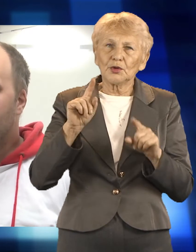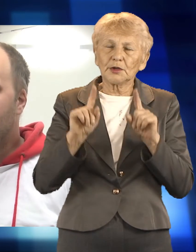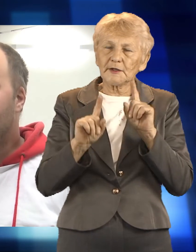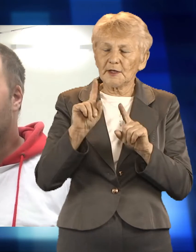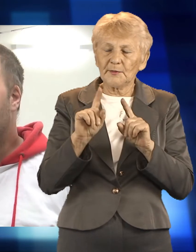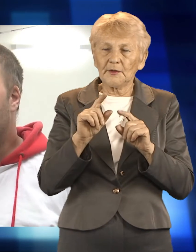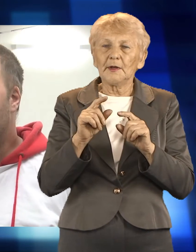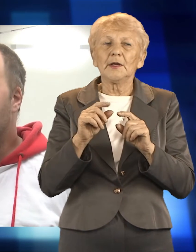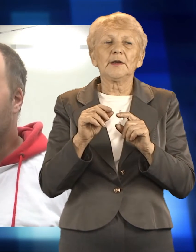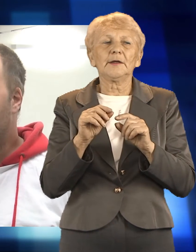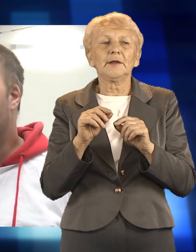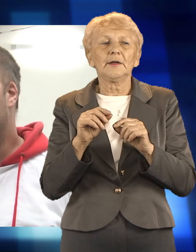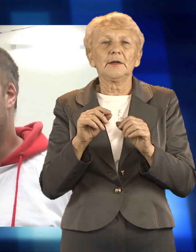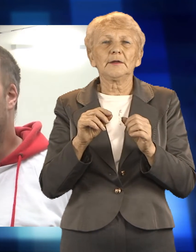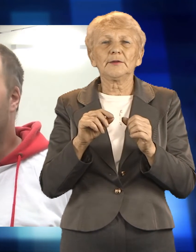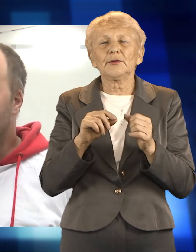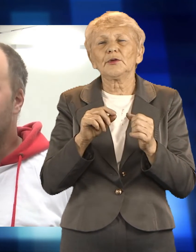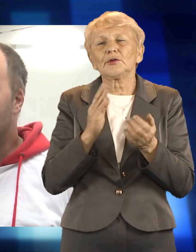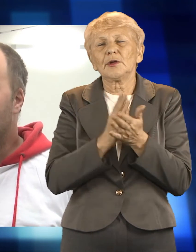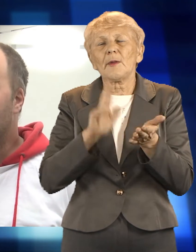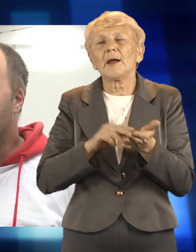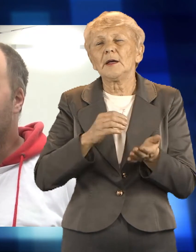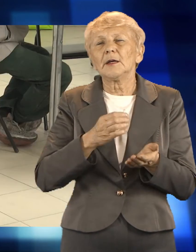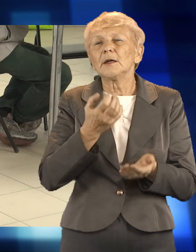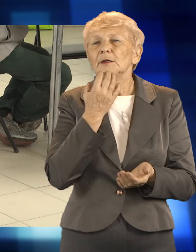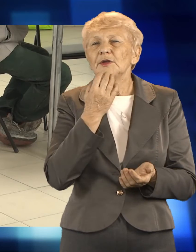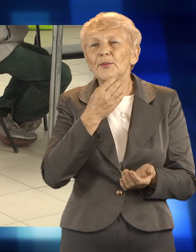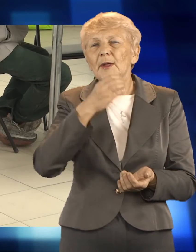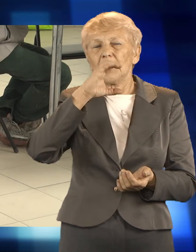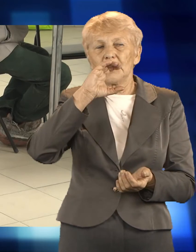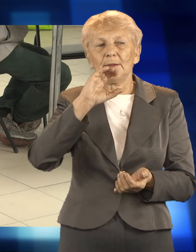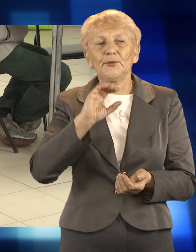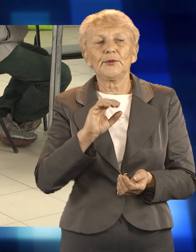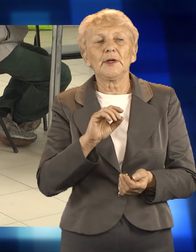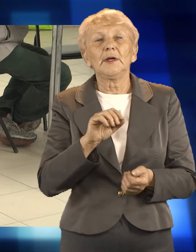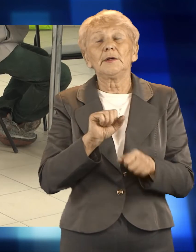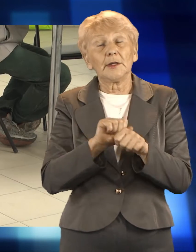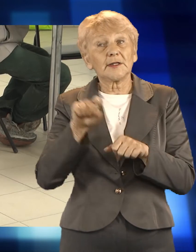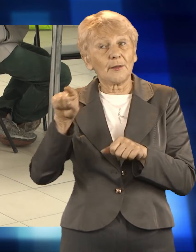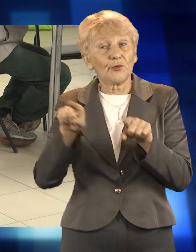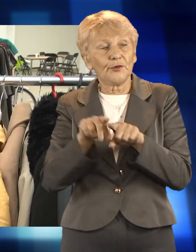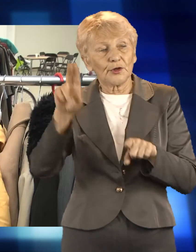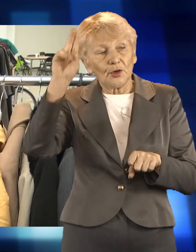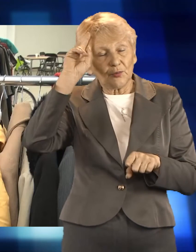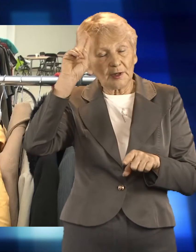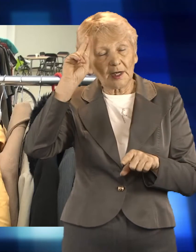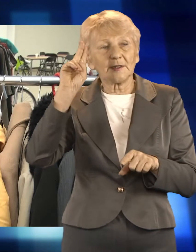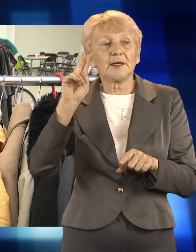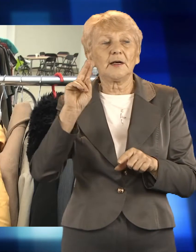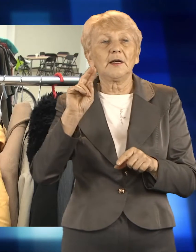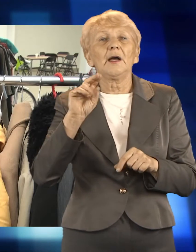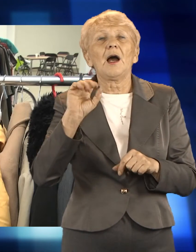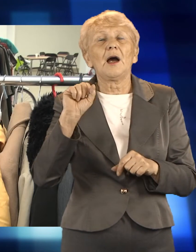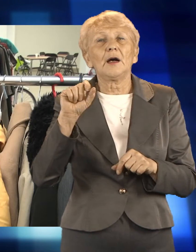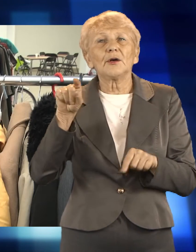drudzy przychodzą co jakiś czas, napiją i idą dalej w miasto. Co ważne, oprócz ciepłego kąta, toalety, gorącego napoju i czystej odzieży,